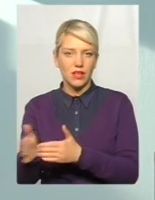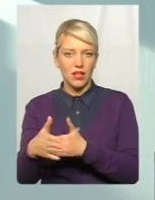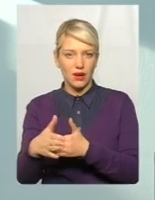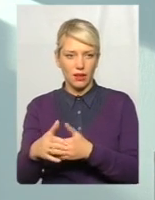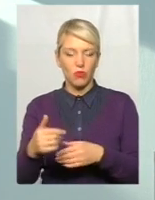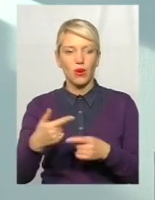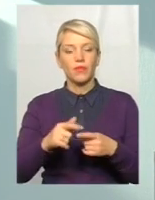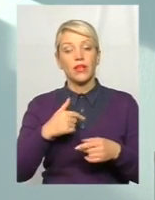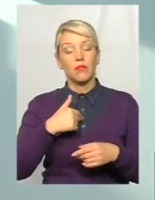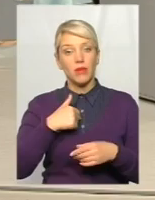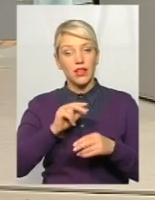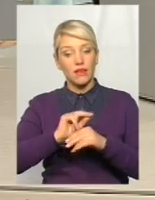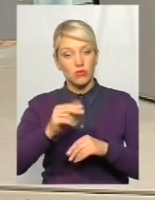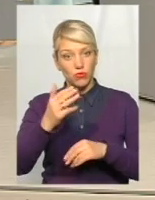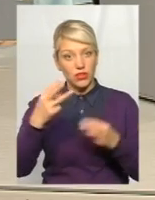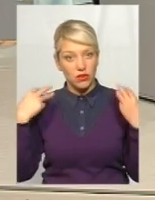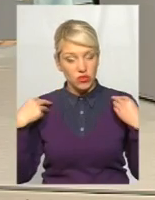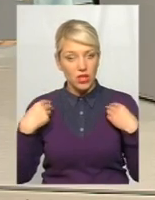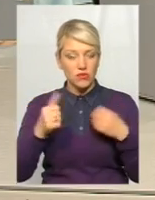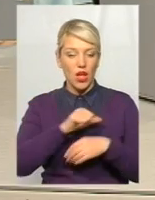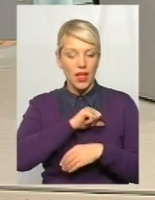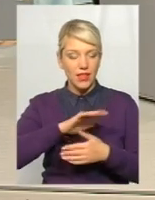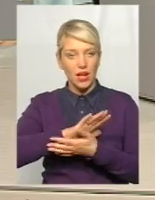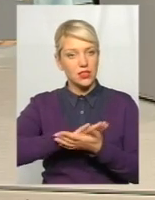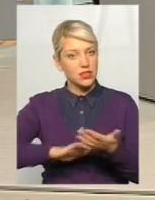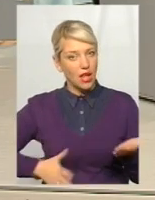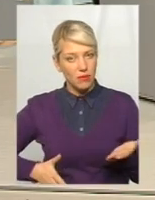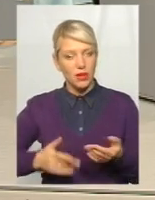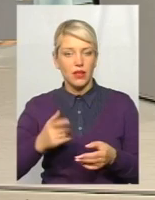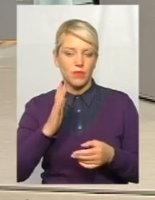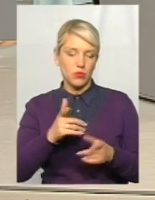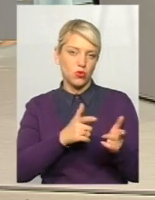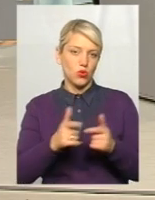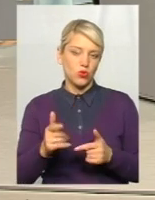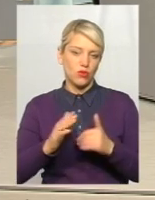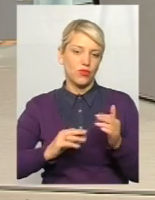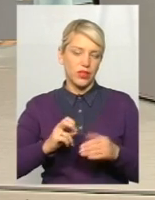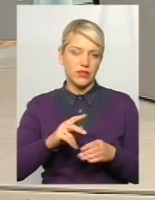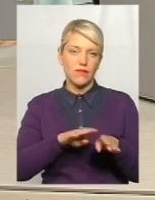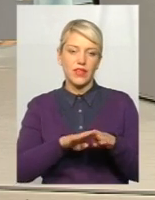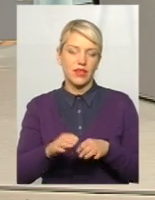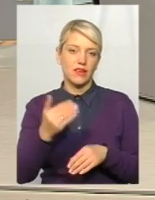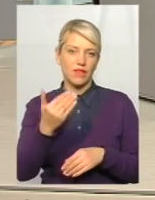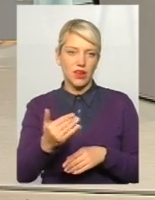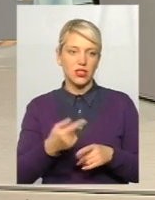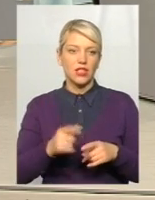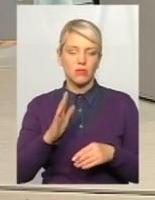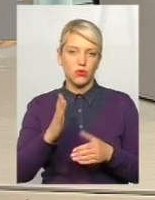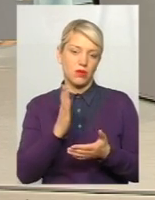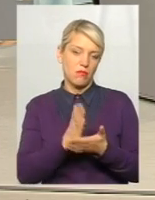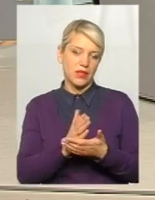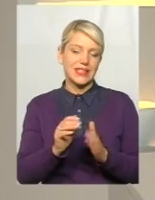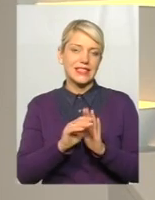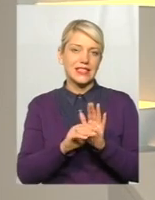співробітників, а далі вже самі. Ви будете самі навчати, ви будете готуватись фахівців на рівні вашого КП, і, в кришчому, будете мати систему для управління